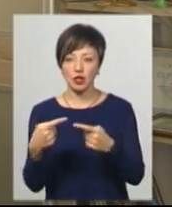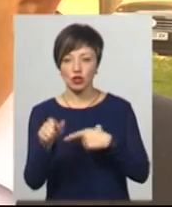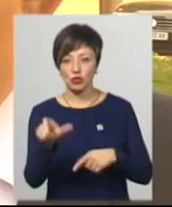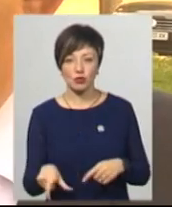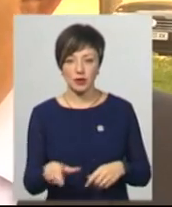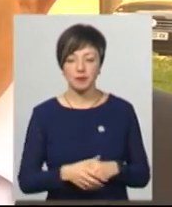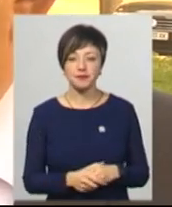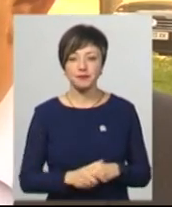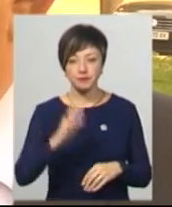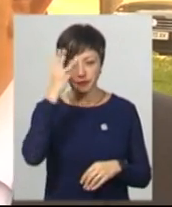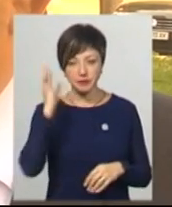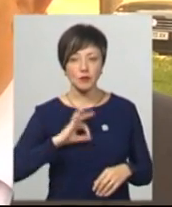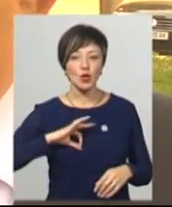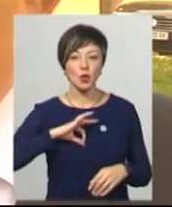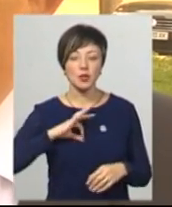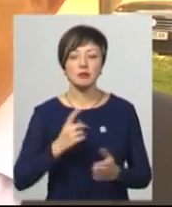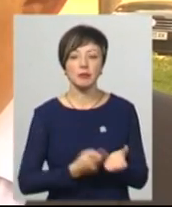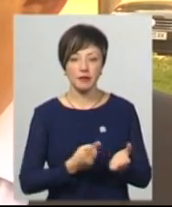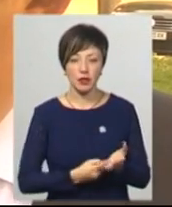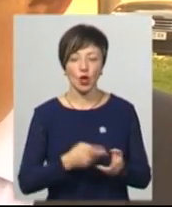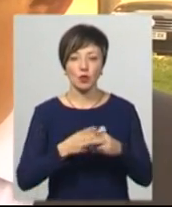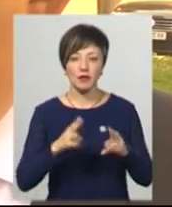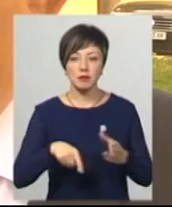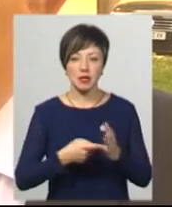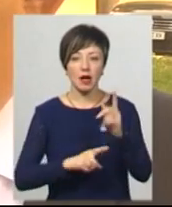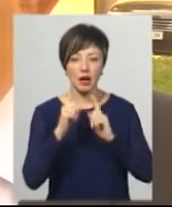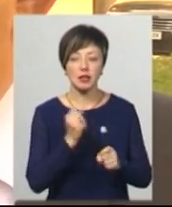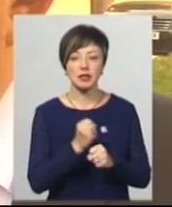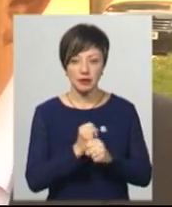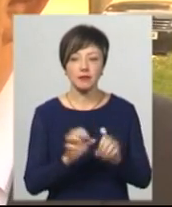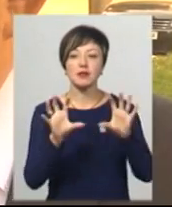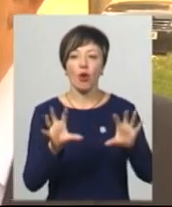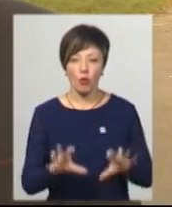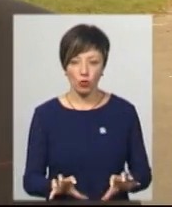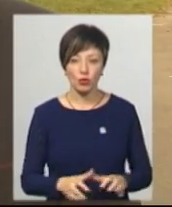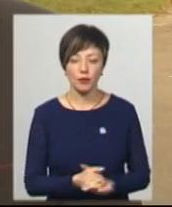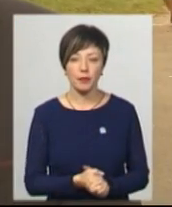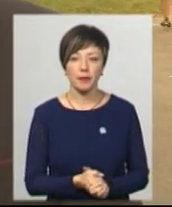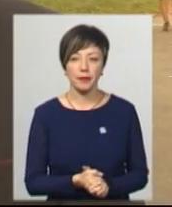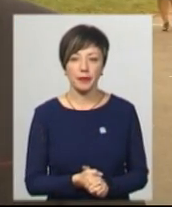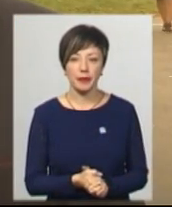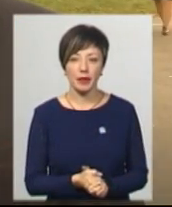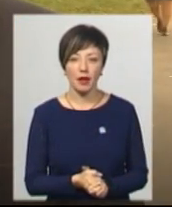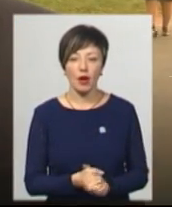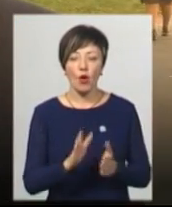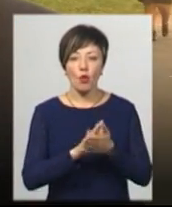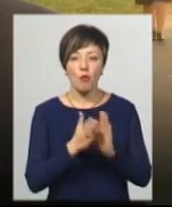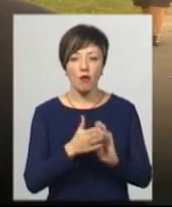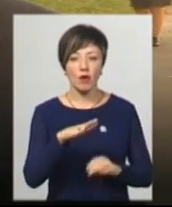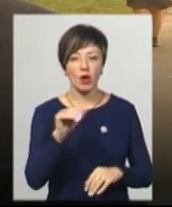іншій людині. Хмельницький юрист Андрій Місяць підтверджує, Дунаєвецька міська рада діє в законодавчому полі. Умови оренди